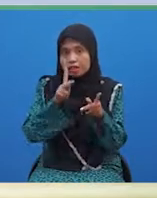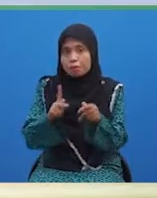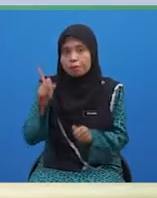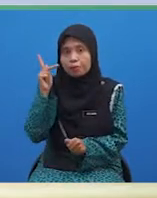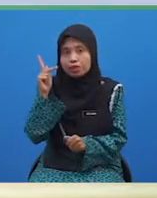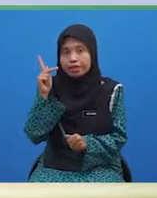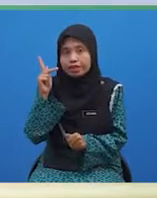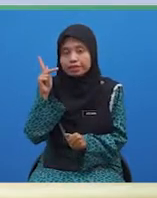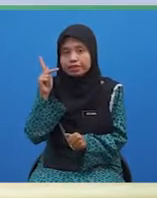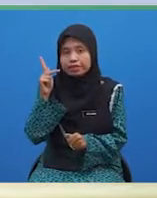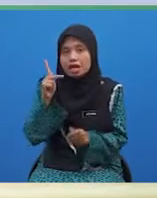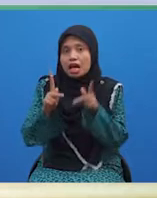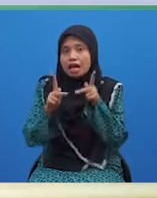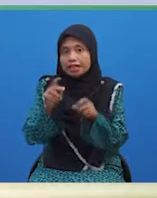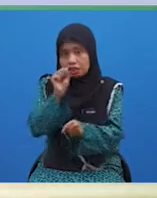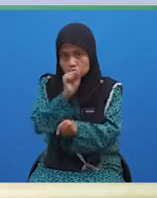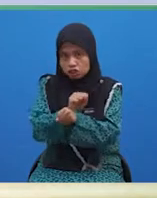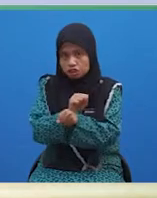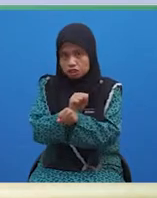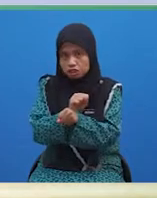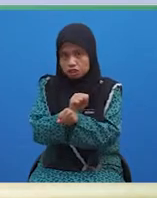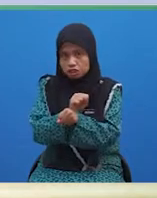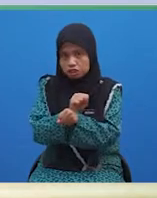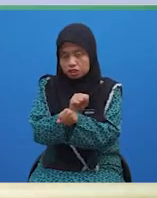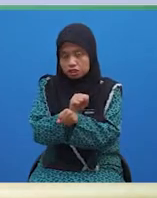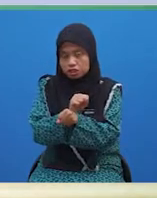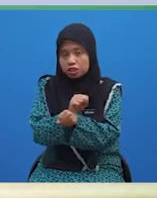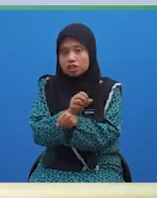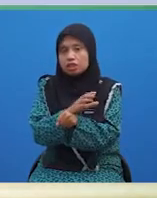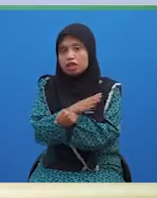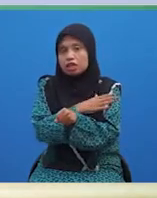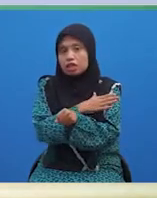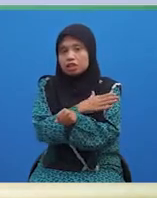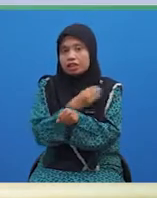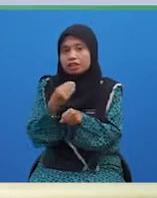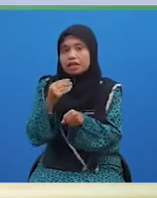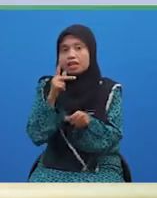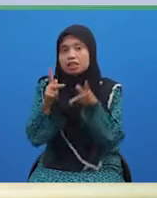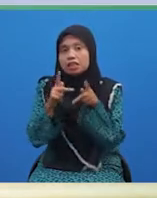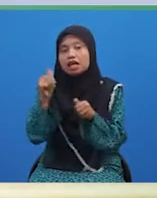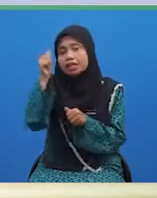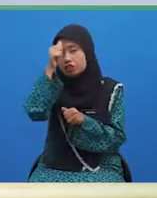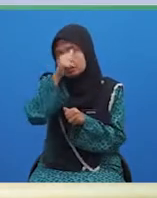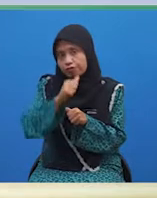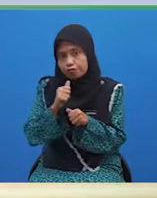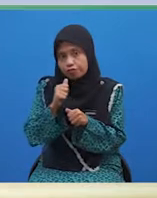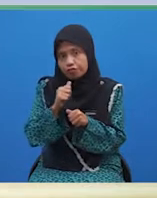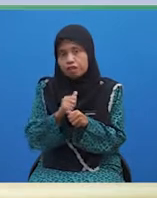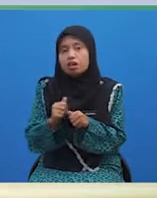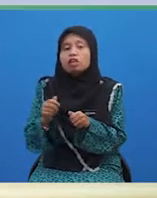penguat diikuti kata kerja yang berfungsi sebagai kata adjektif.